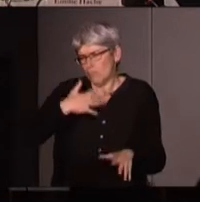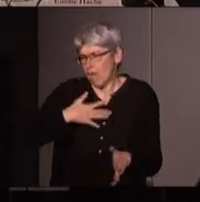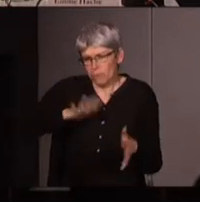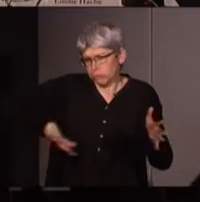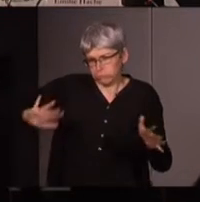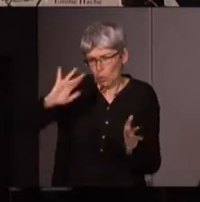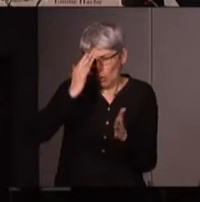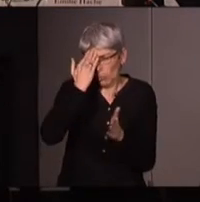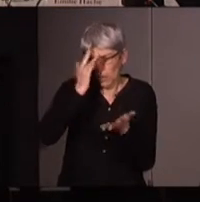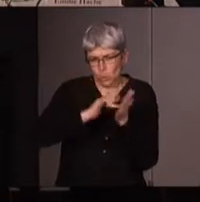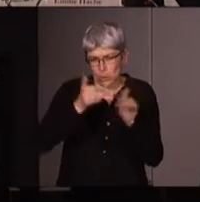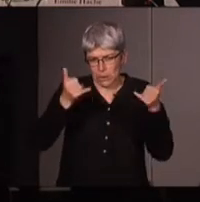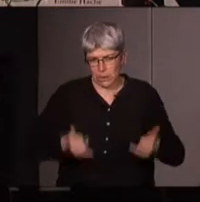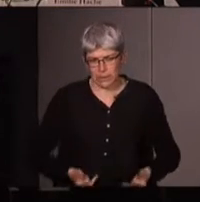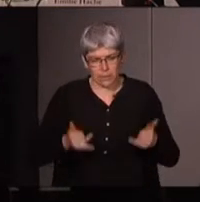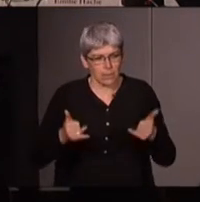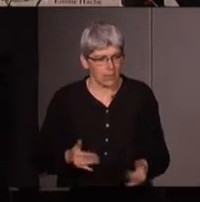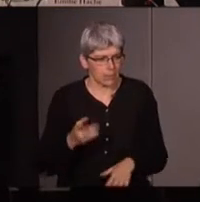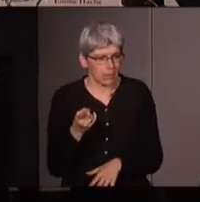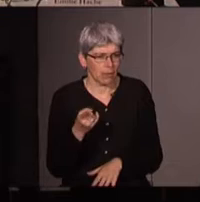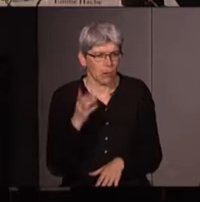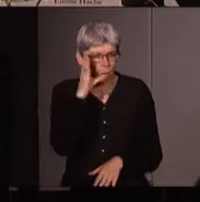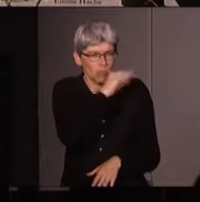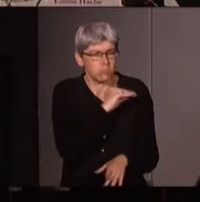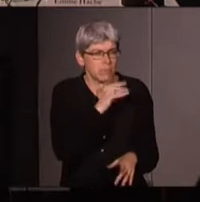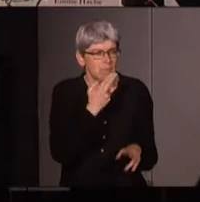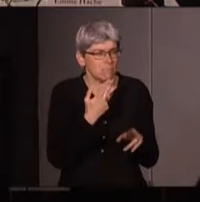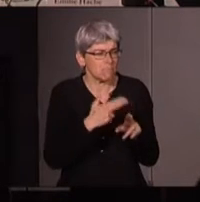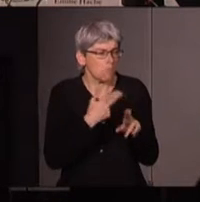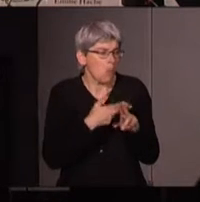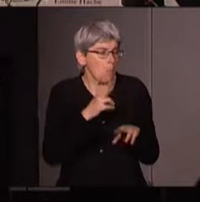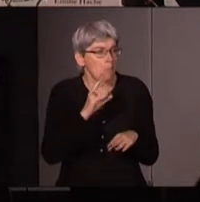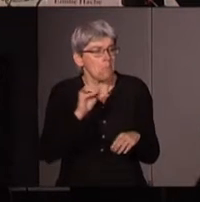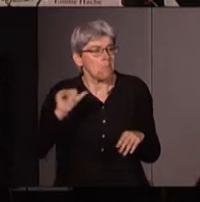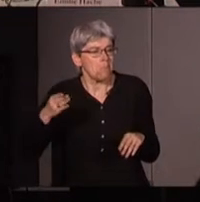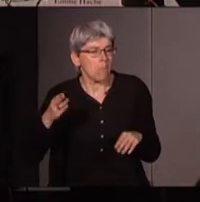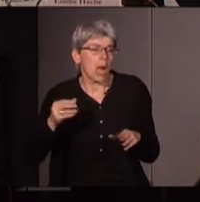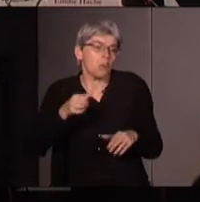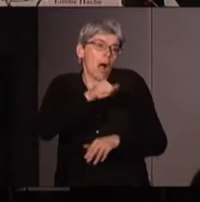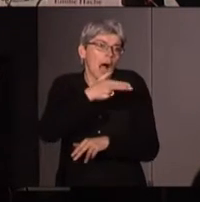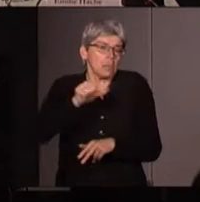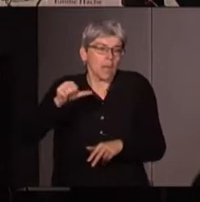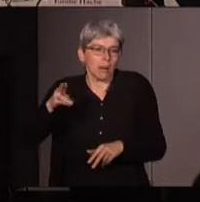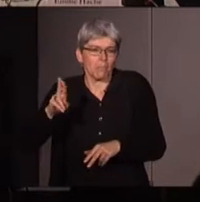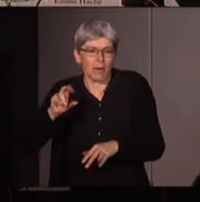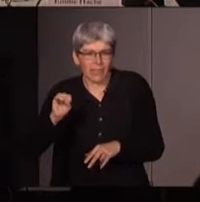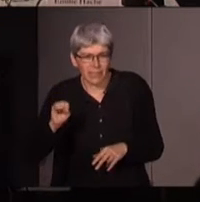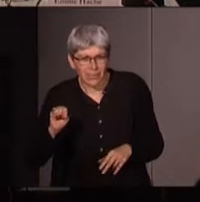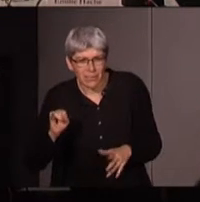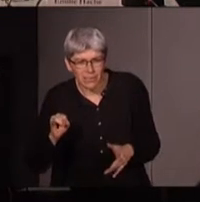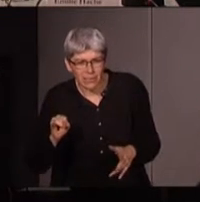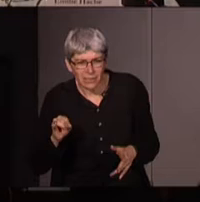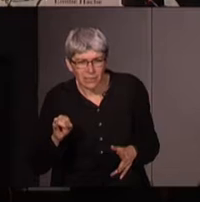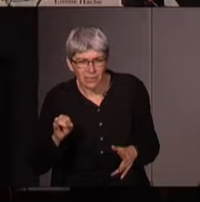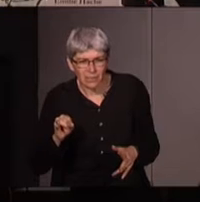connaît c'est alors je ne me rappelle plus le prénom mais je crois que c'est Rosa Maria je ne pas sûre ou Anna Maria Plumel Uribe la